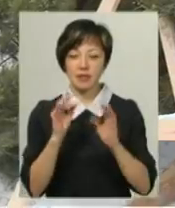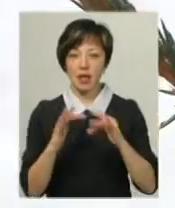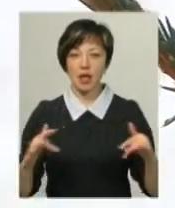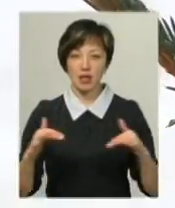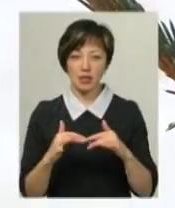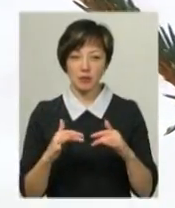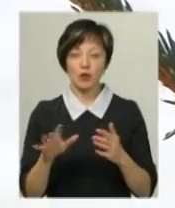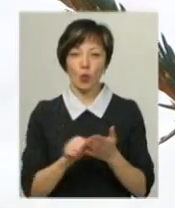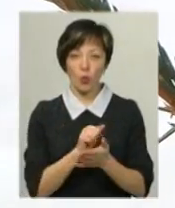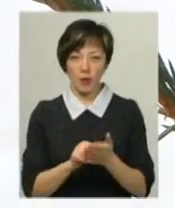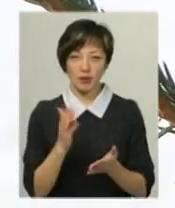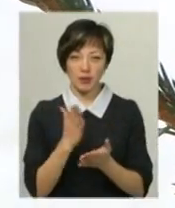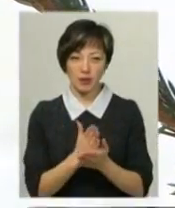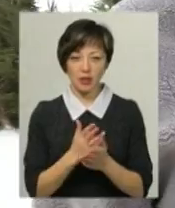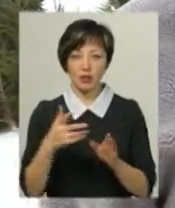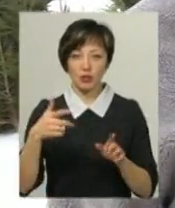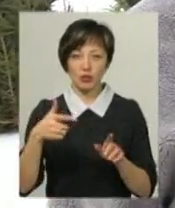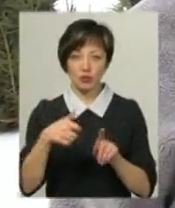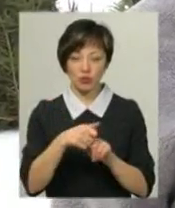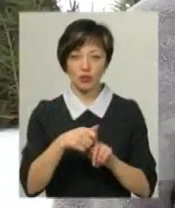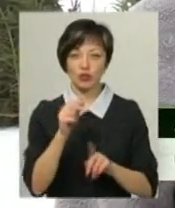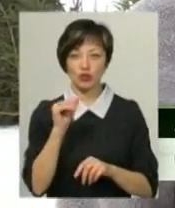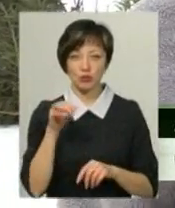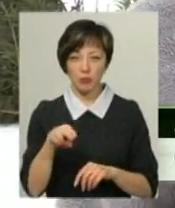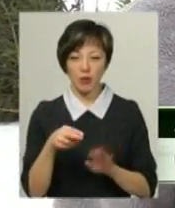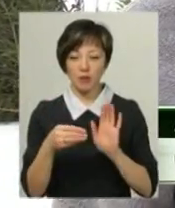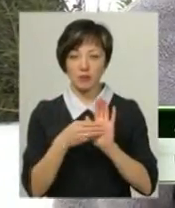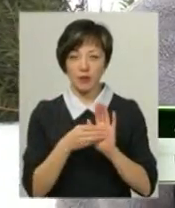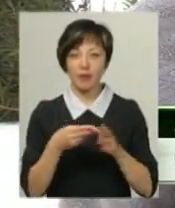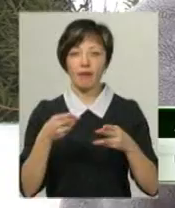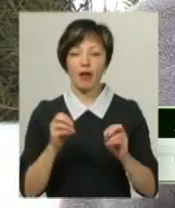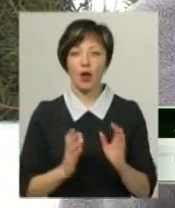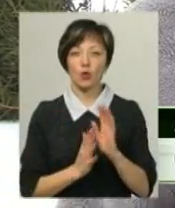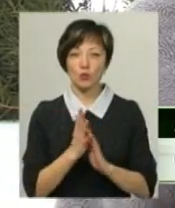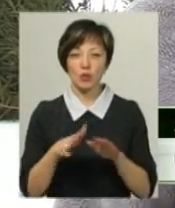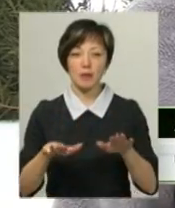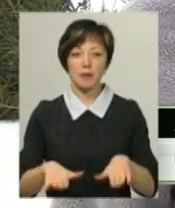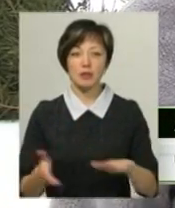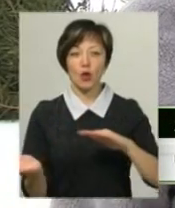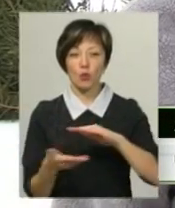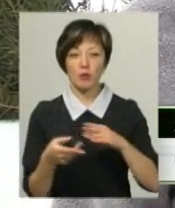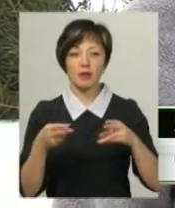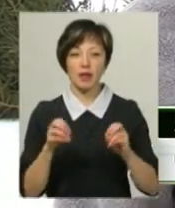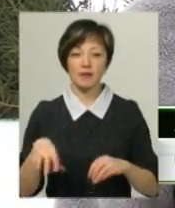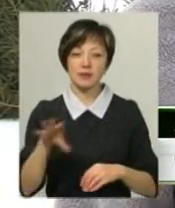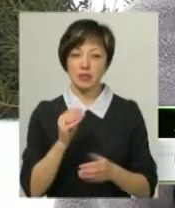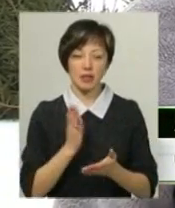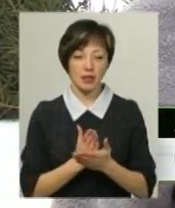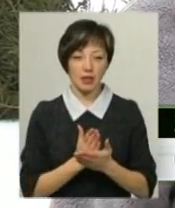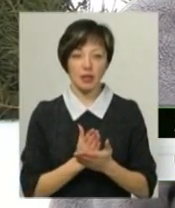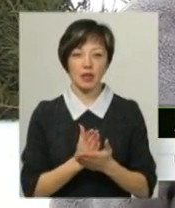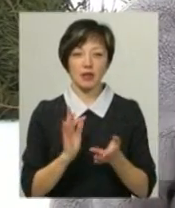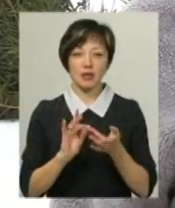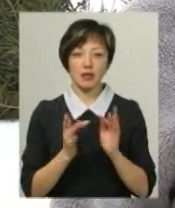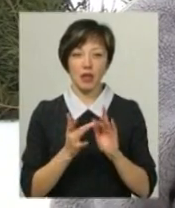маркуванням та документами. Є чіпи, на чіпах показано, де ці ялинки ростуть, на які ділянці вони рубані. Всьо є, сьомка, в